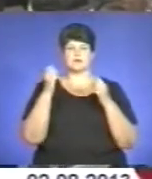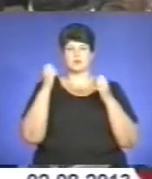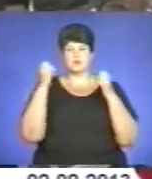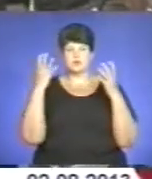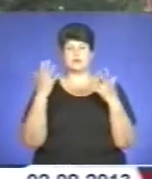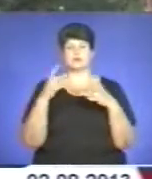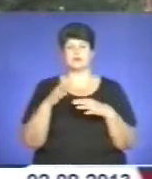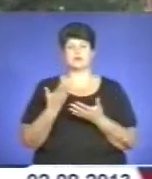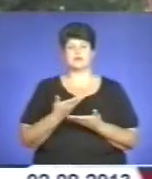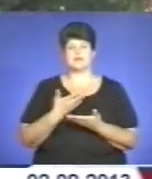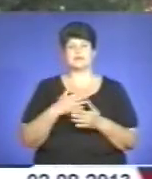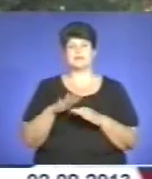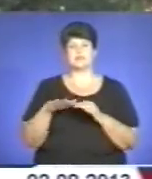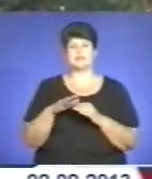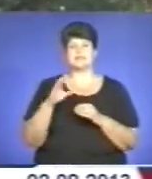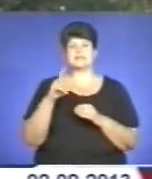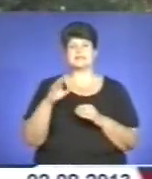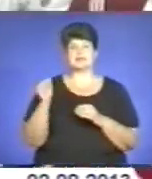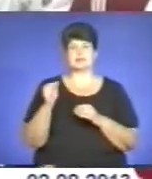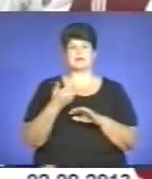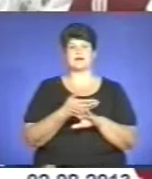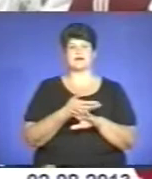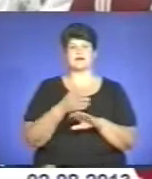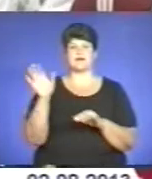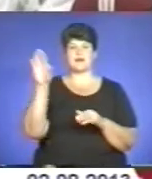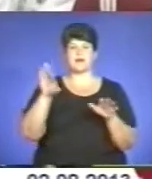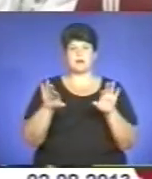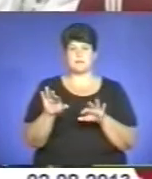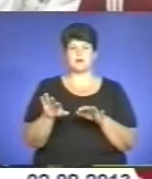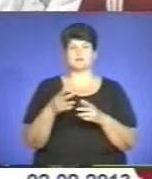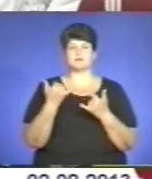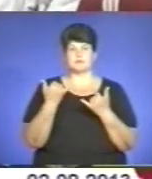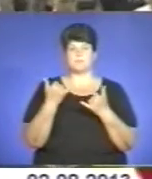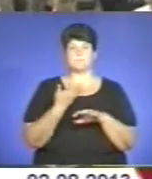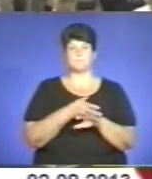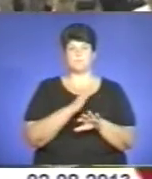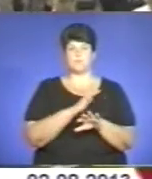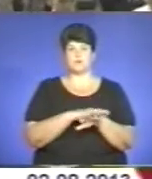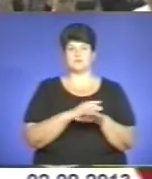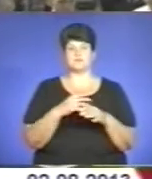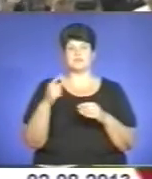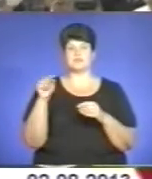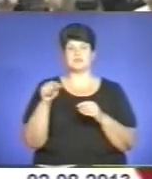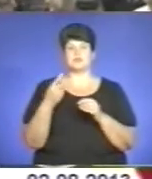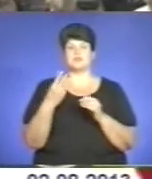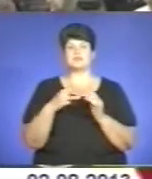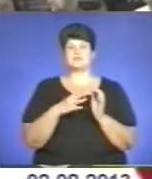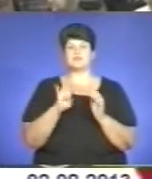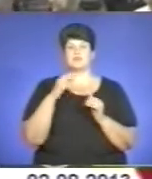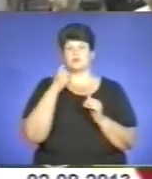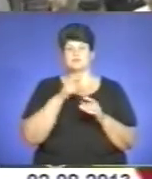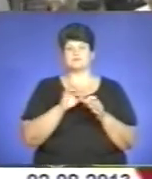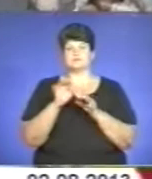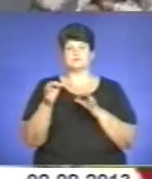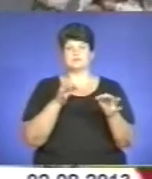території Західних Карпат, сучасна Польща. У 1944 році розпочалося їх розселення у різні області